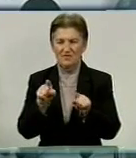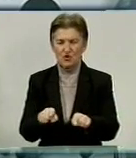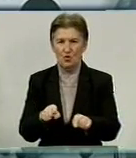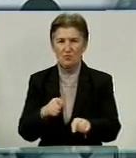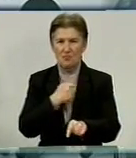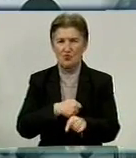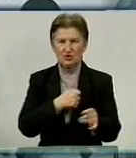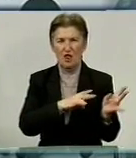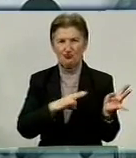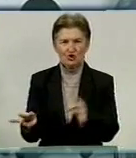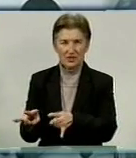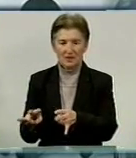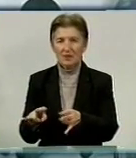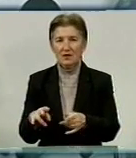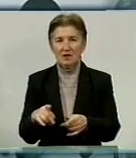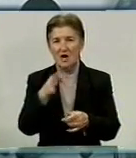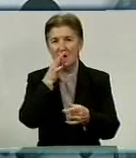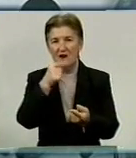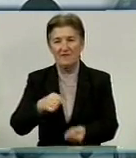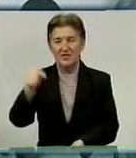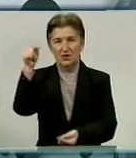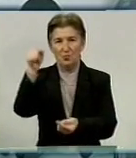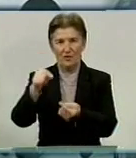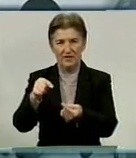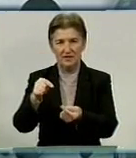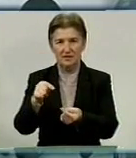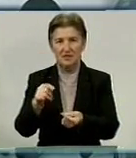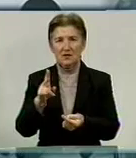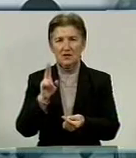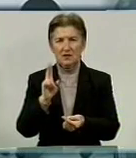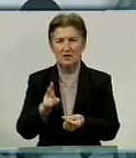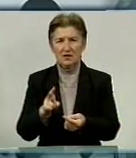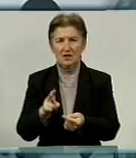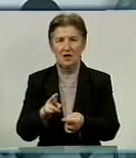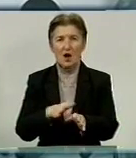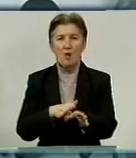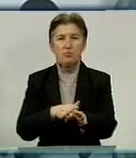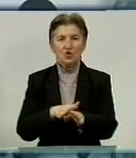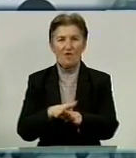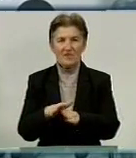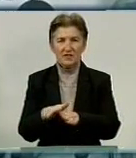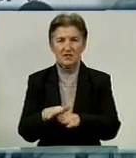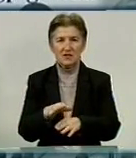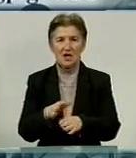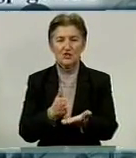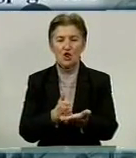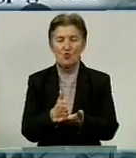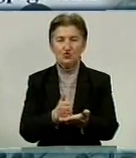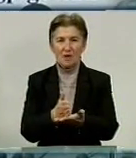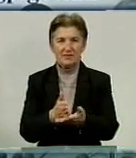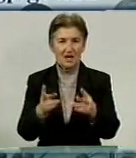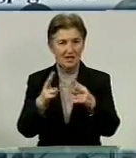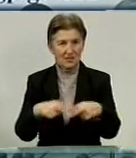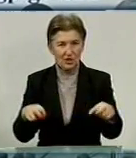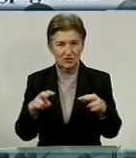Відповідно до вимоги прокуратури в області було проведено службове розслідування і проаналізовано